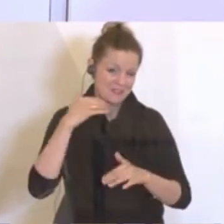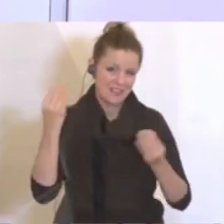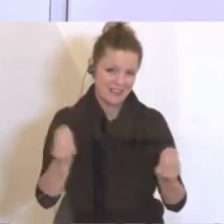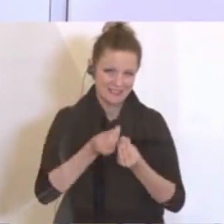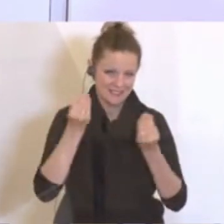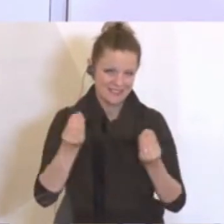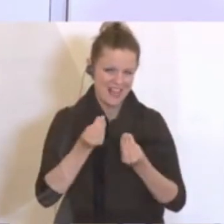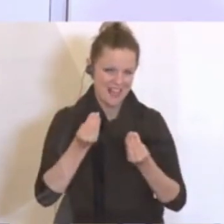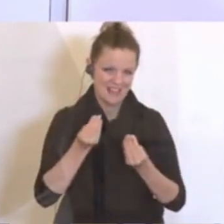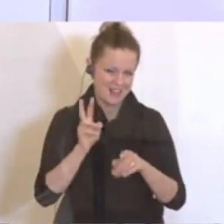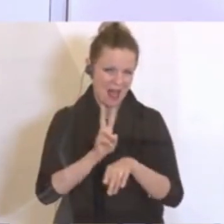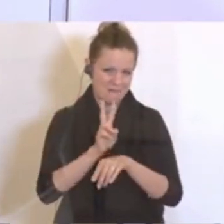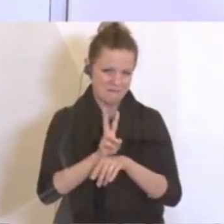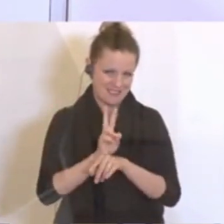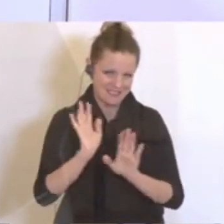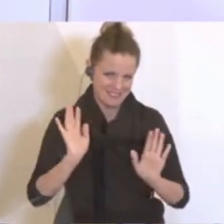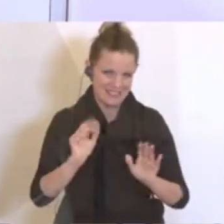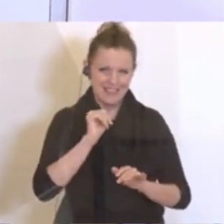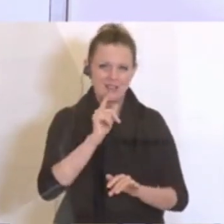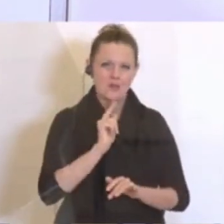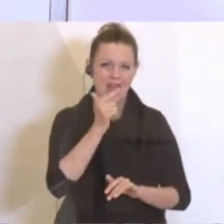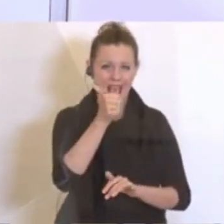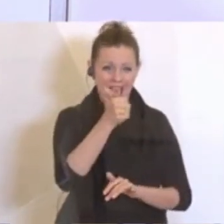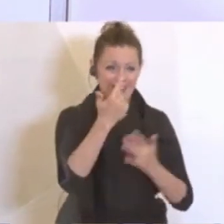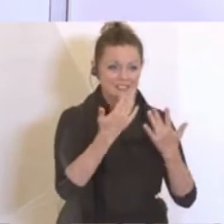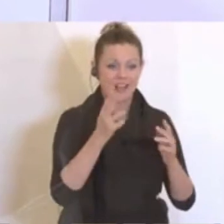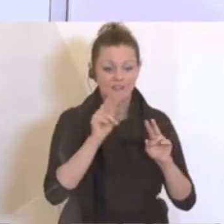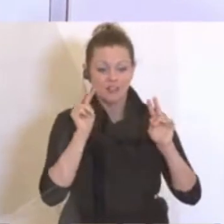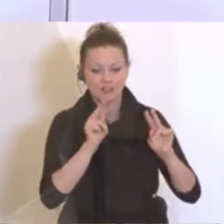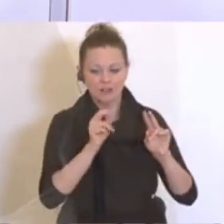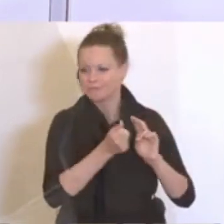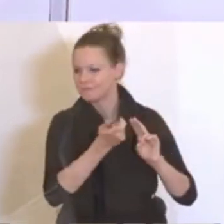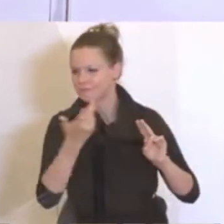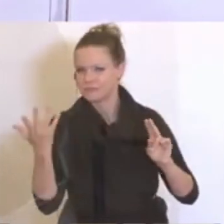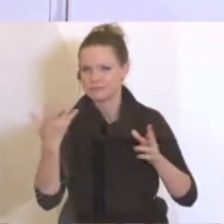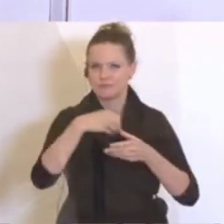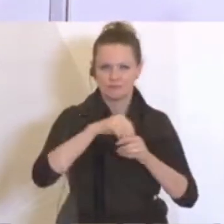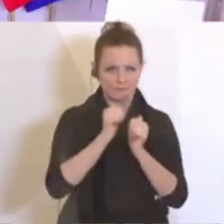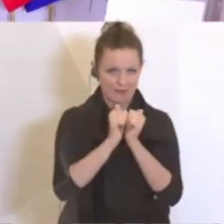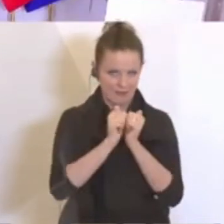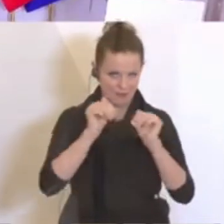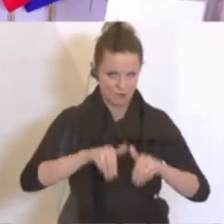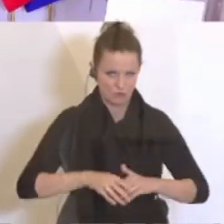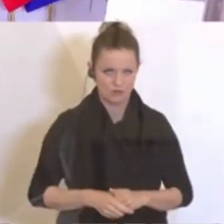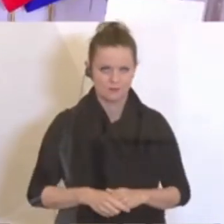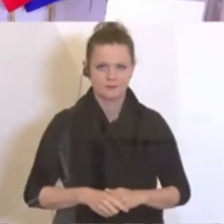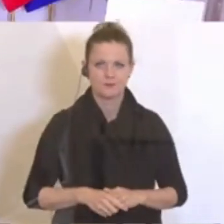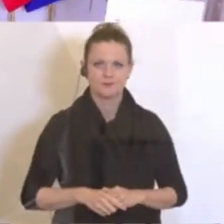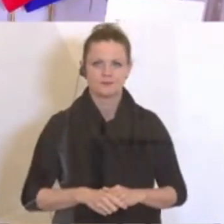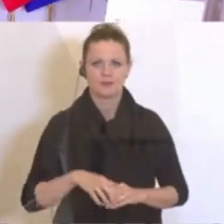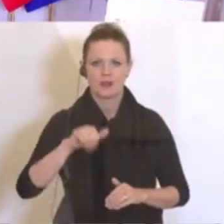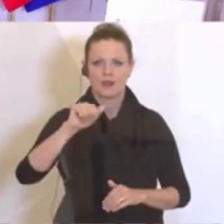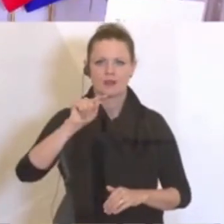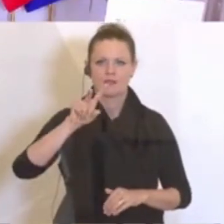berücksichtigen. Es ist nicht nur eine Zahl, auf die wir da schauen können. Dankeschön. Frau Seifzernecker von